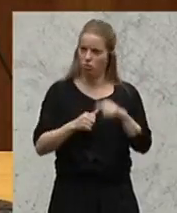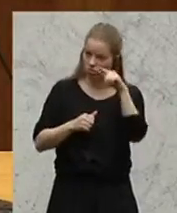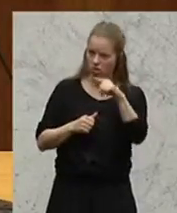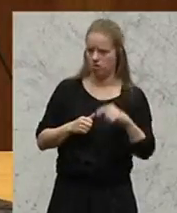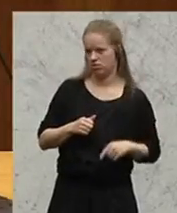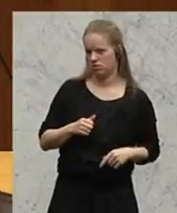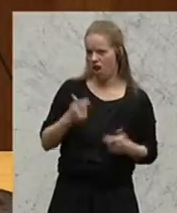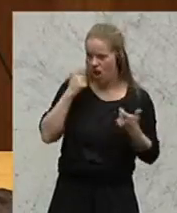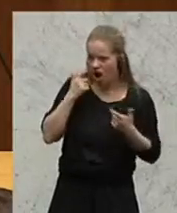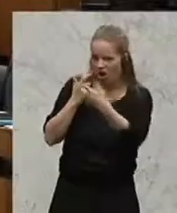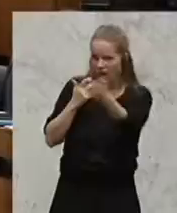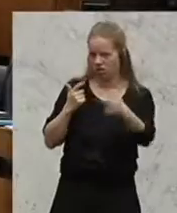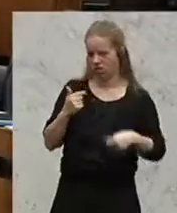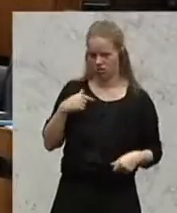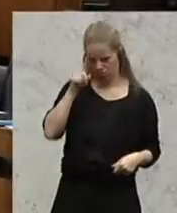lächerlich finden.